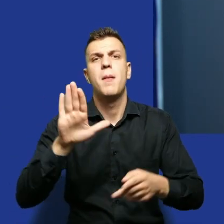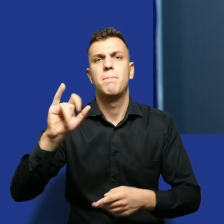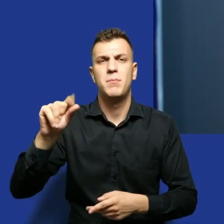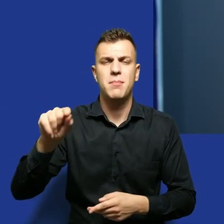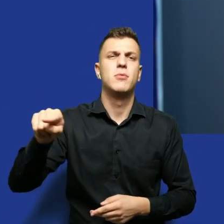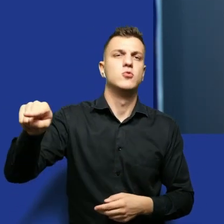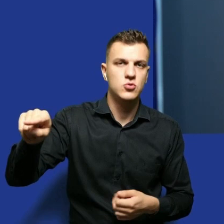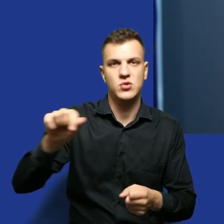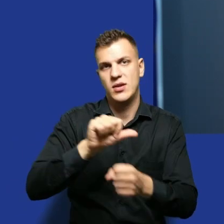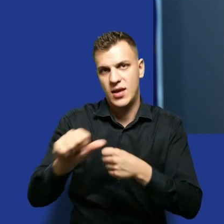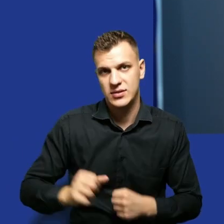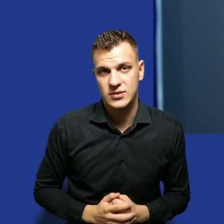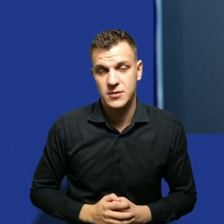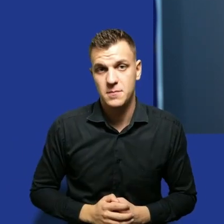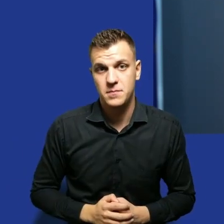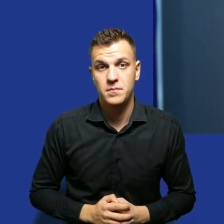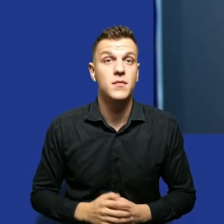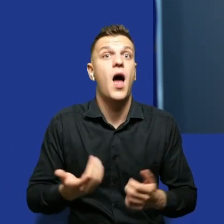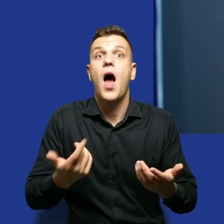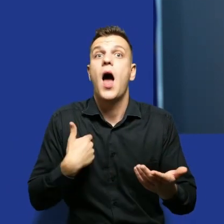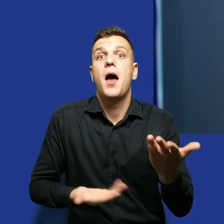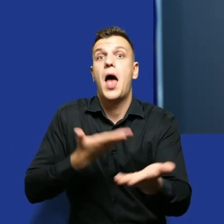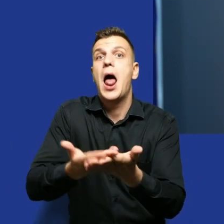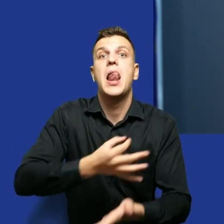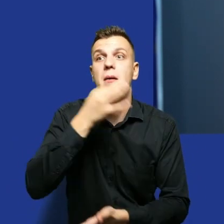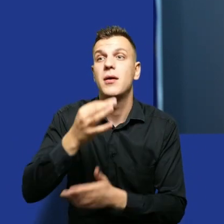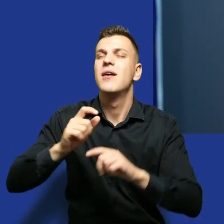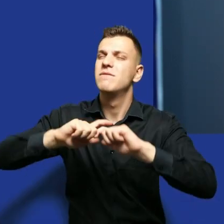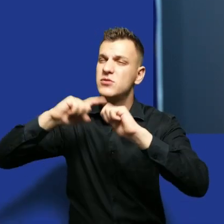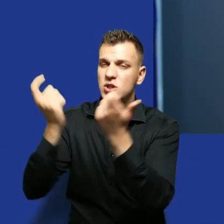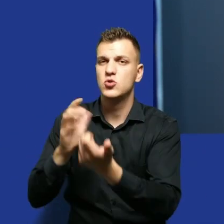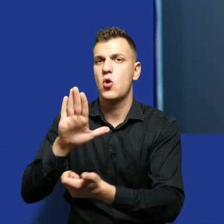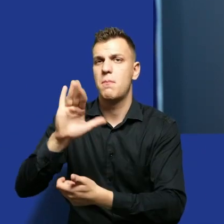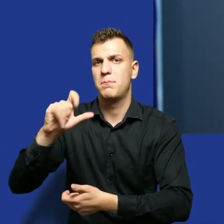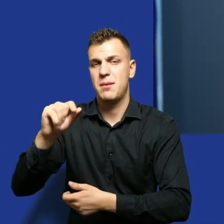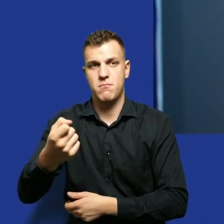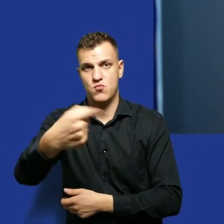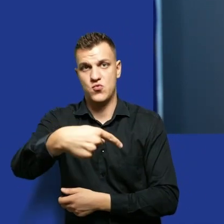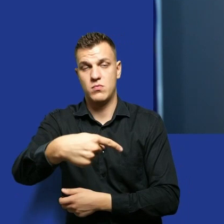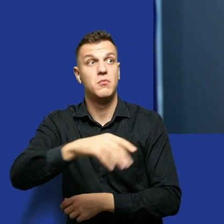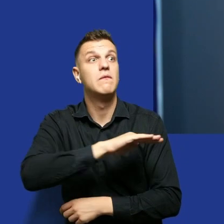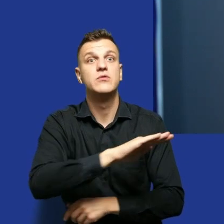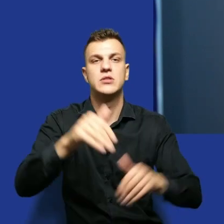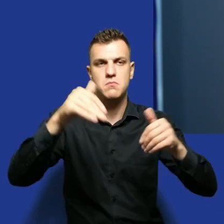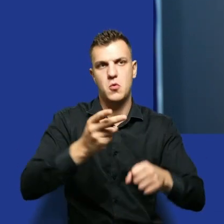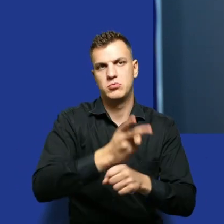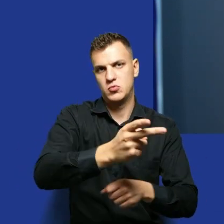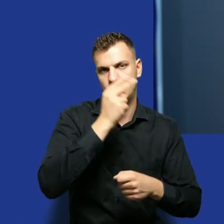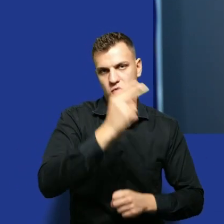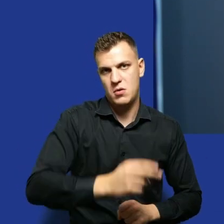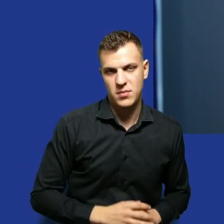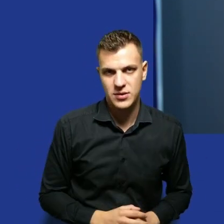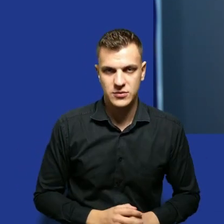idealna sytuacja jest taka, wszystko wrzucamy do Biuletynu Informacji Publicznej i każda osoba może zobaczyć. Udało nam się